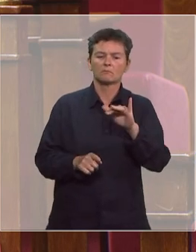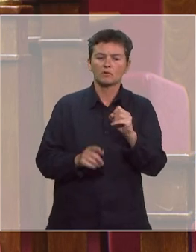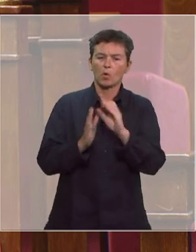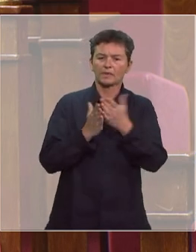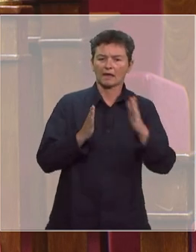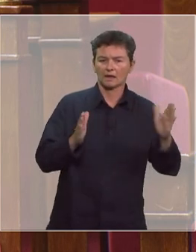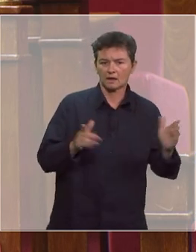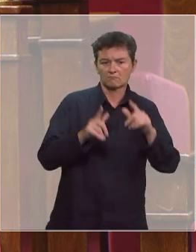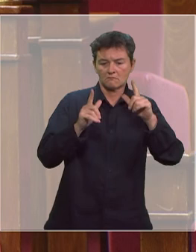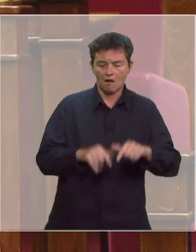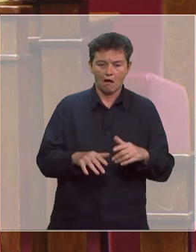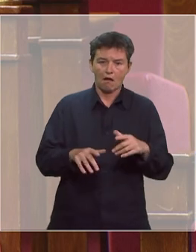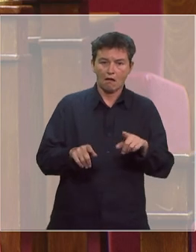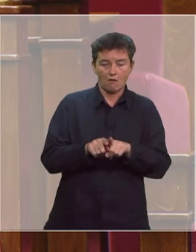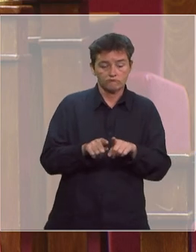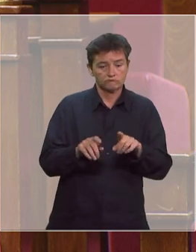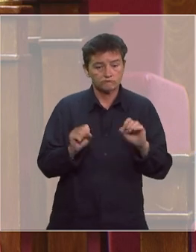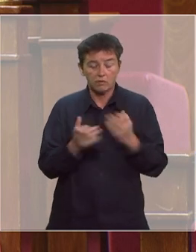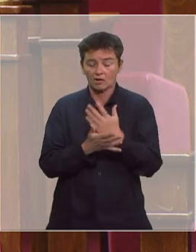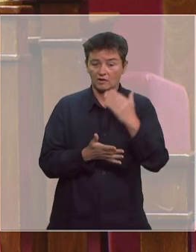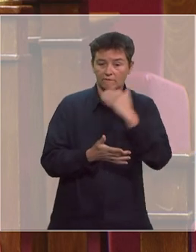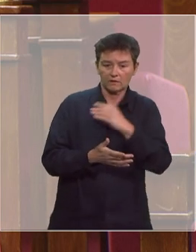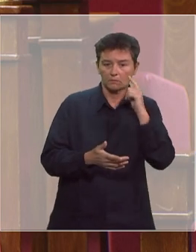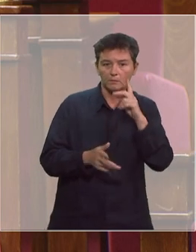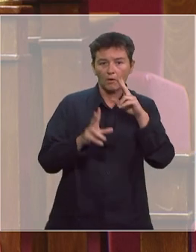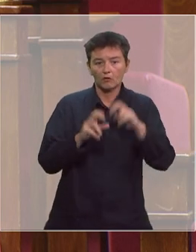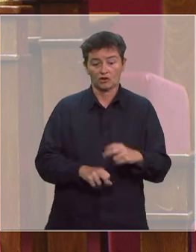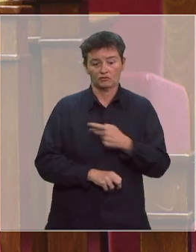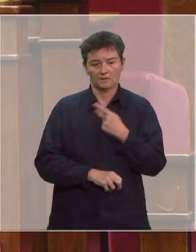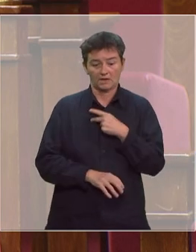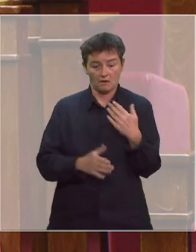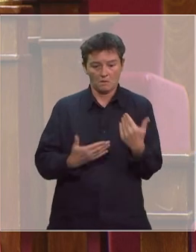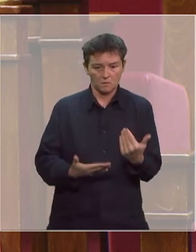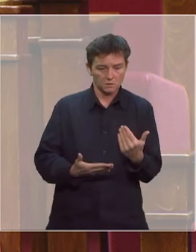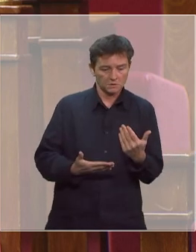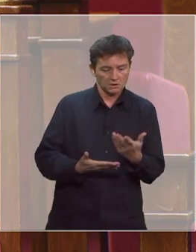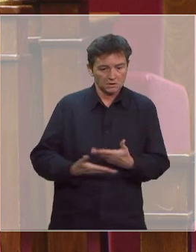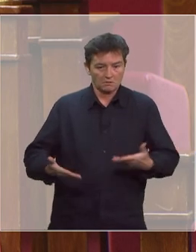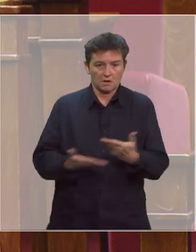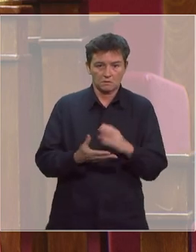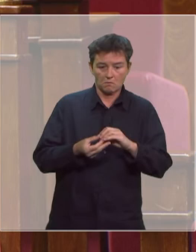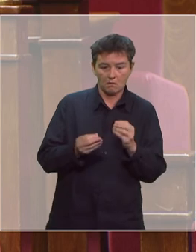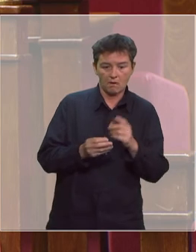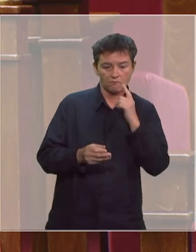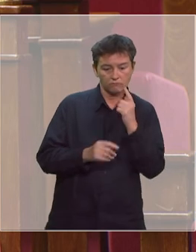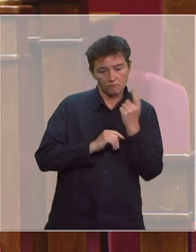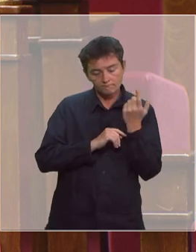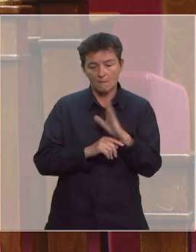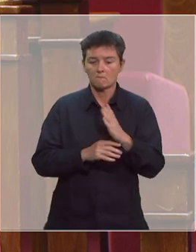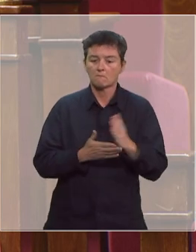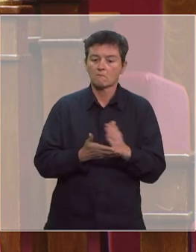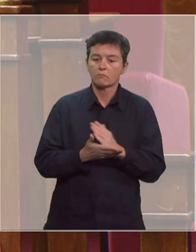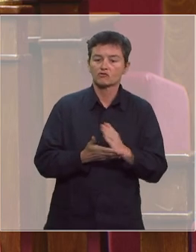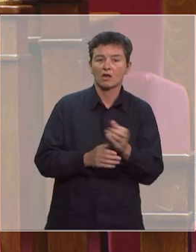expérience d'agilité unique dans le paysage de la recherche médicale sont aujourd'hui confrontés à des difficultés pour présenter leur projet Covid-19